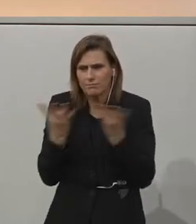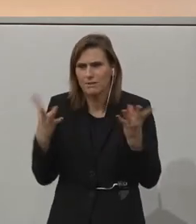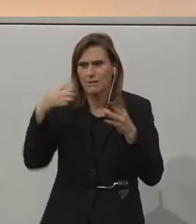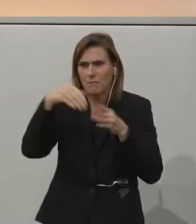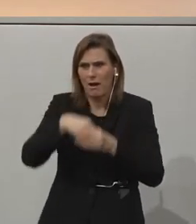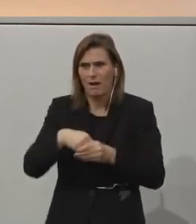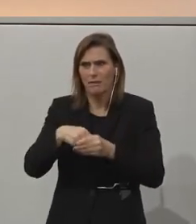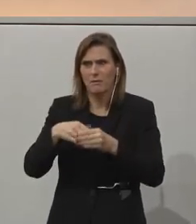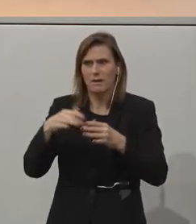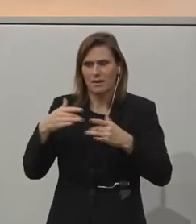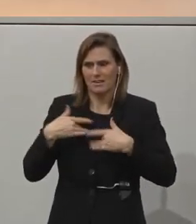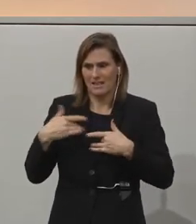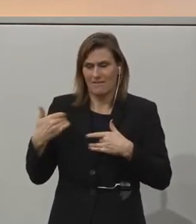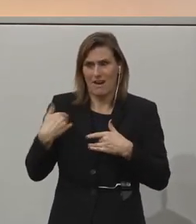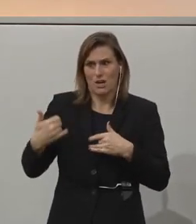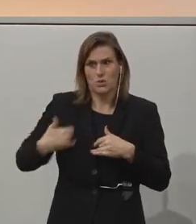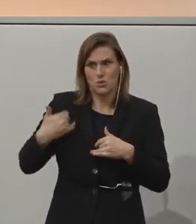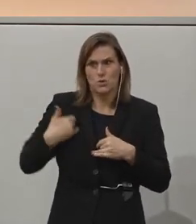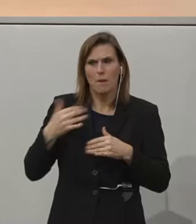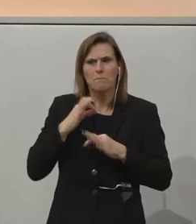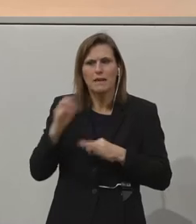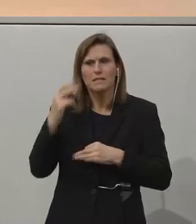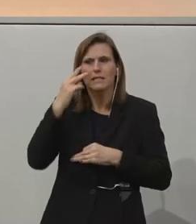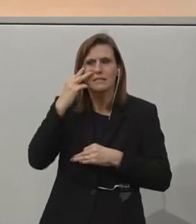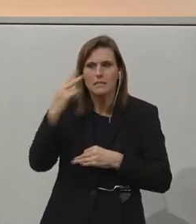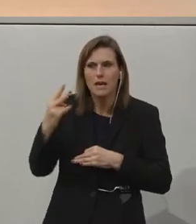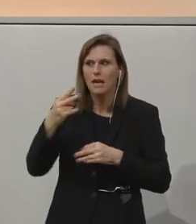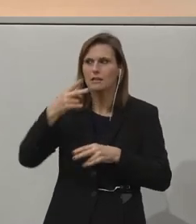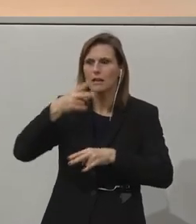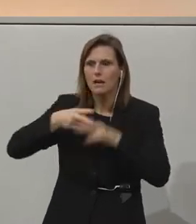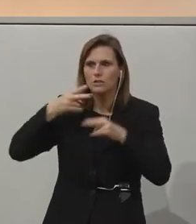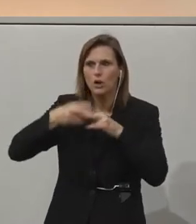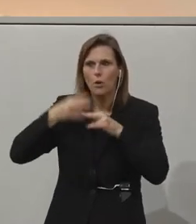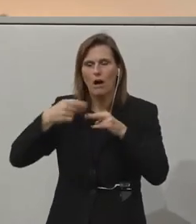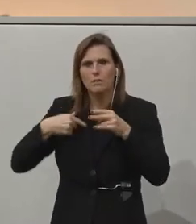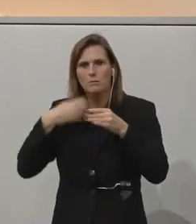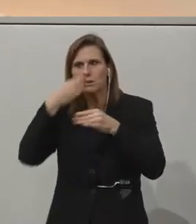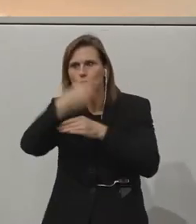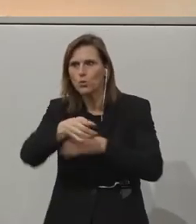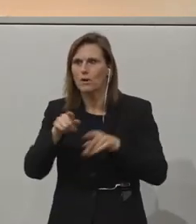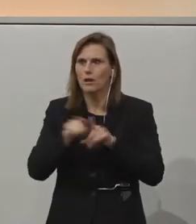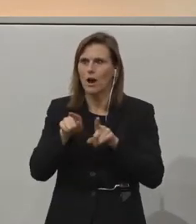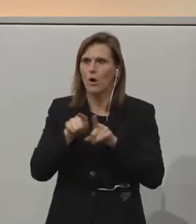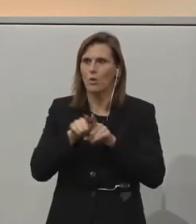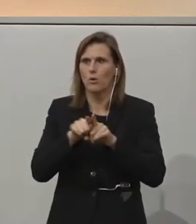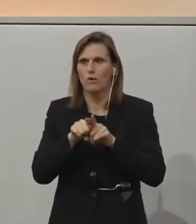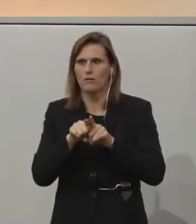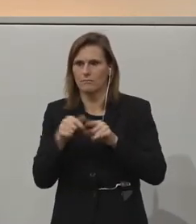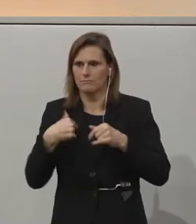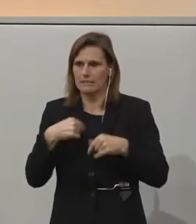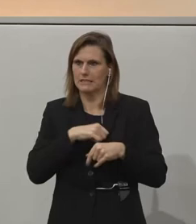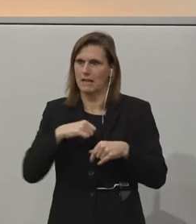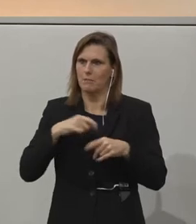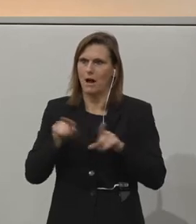much, much, much better. I went to restaurants. I would find the dim lights in the restaurant, actually quite romantic, quite